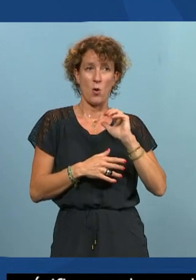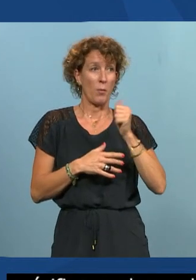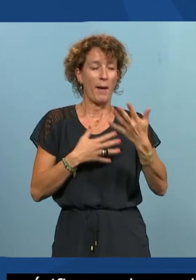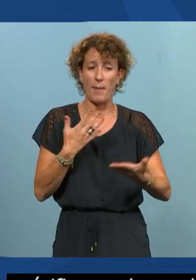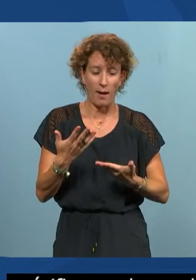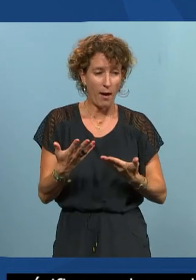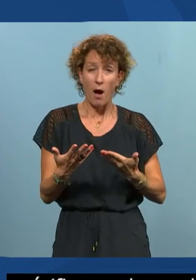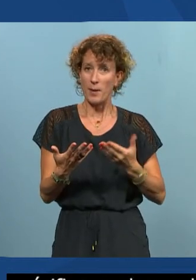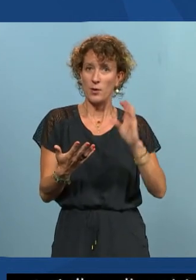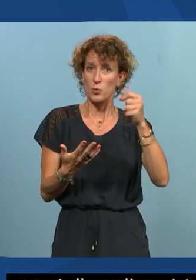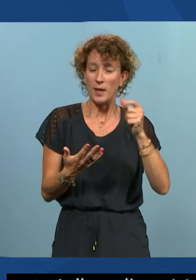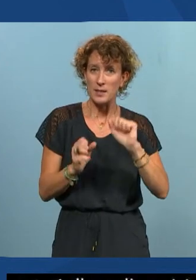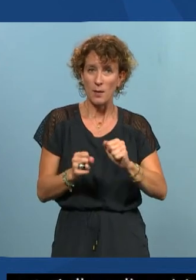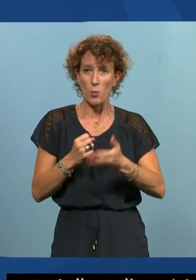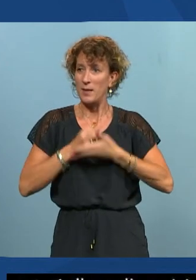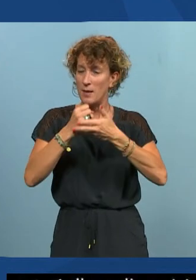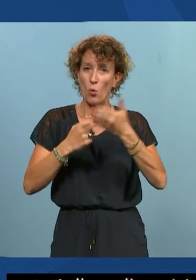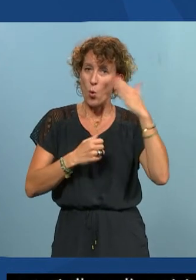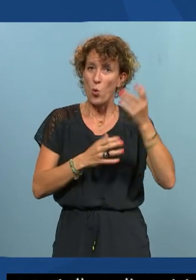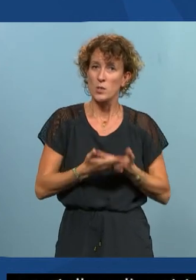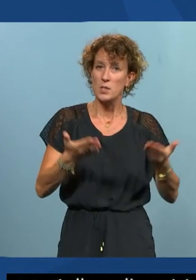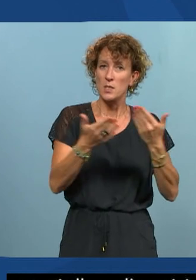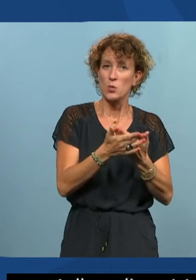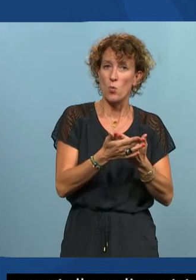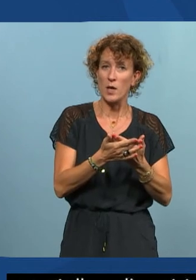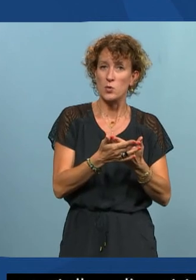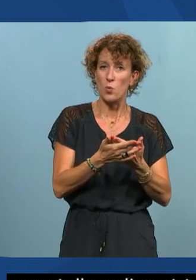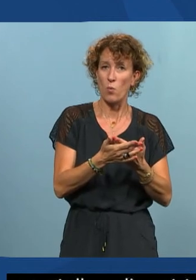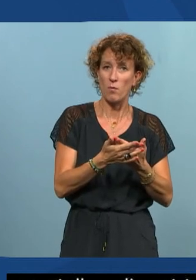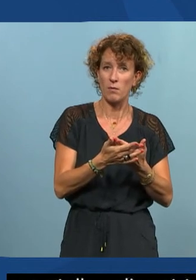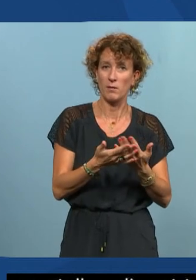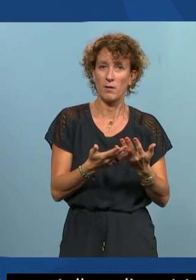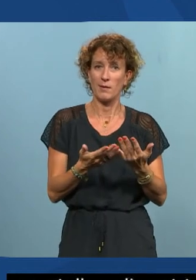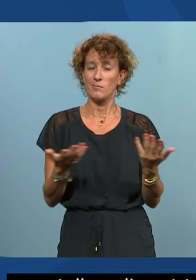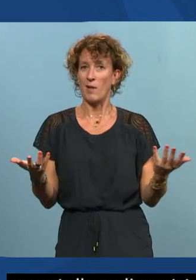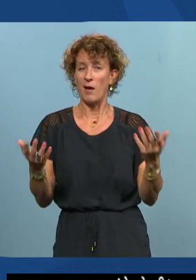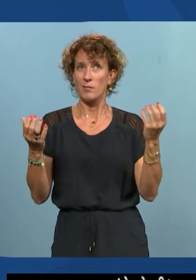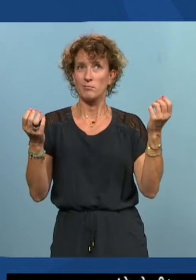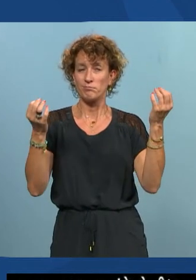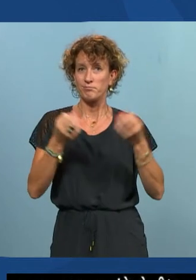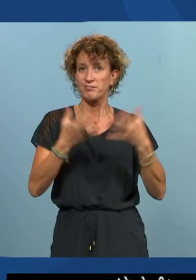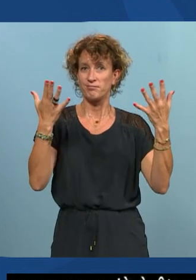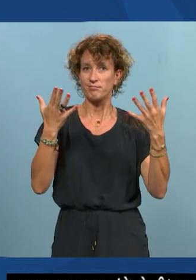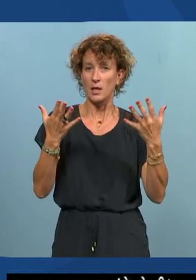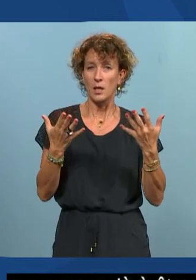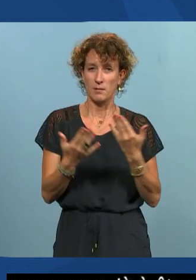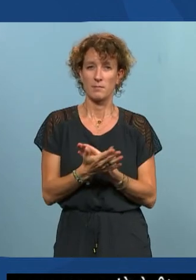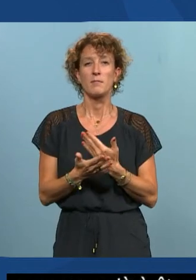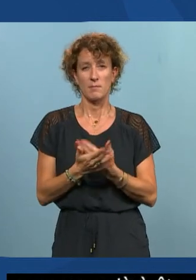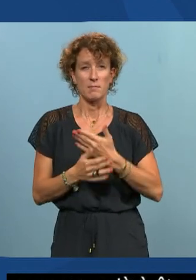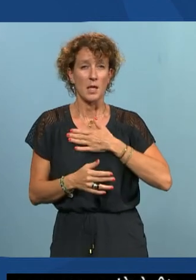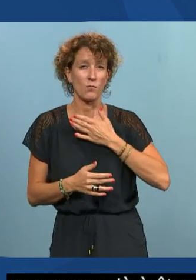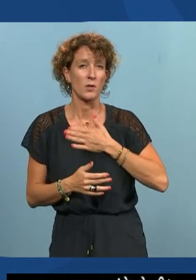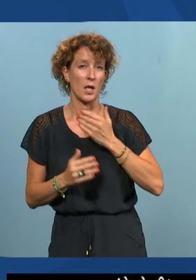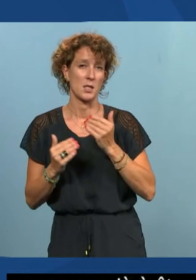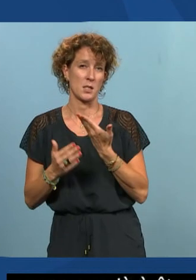nous aider dans d'autres situations et pas seulement l'usage qu'on en a au quotidien donc ouais clairement c'est un intérêt-là pour ça